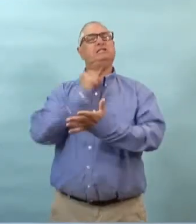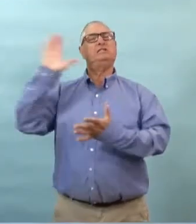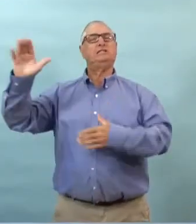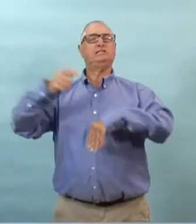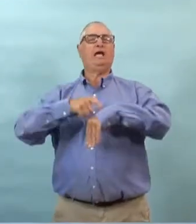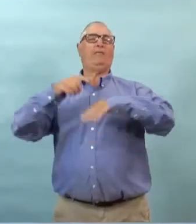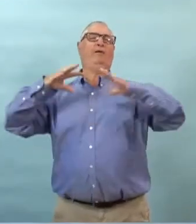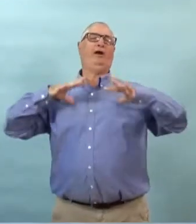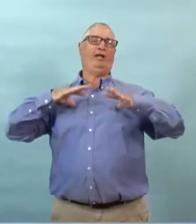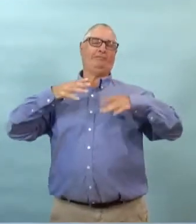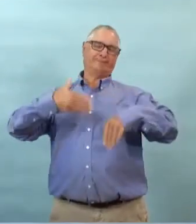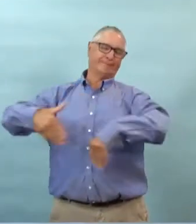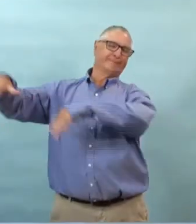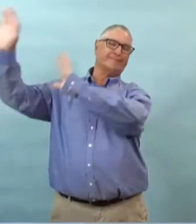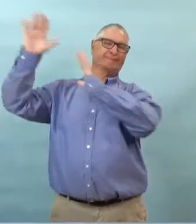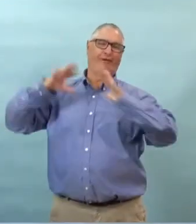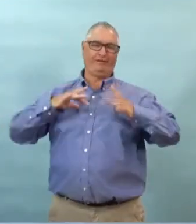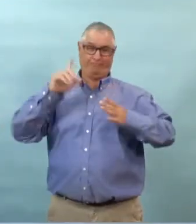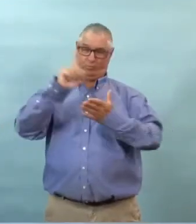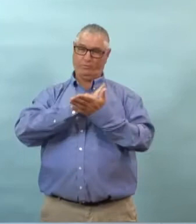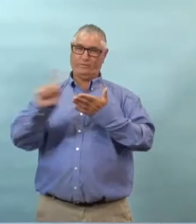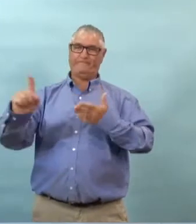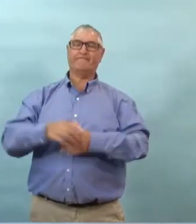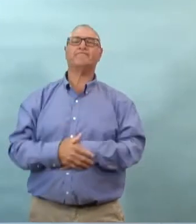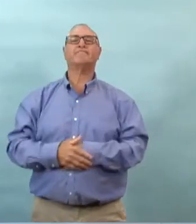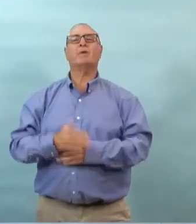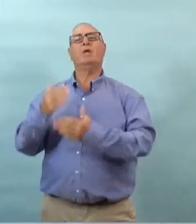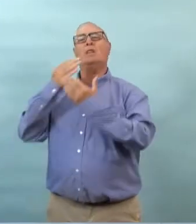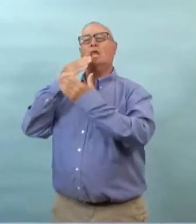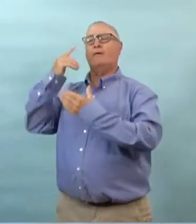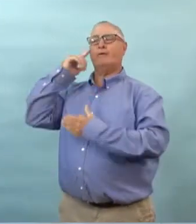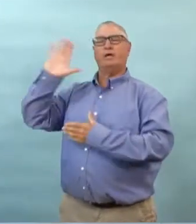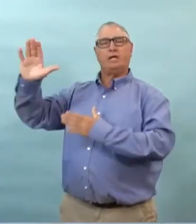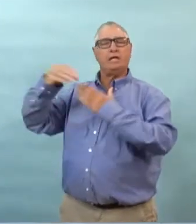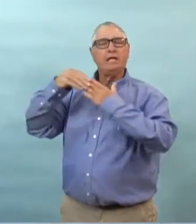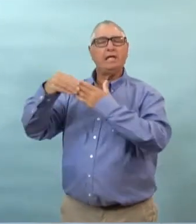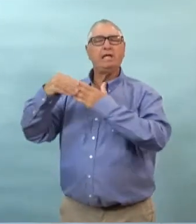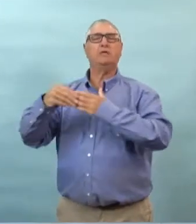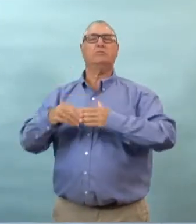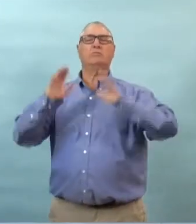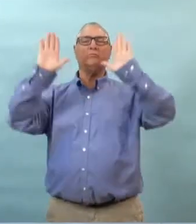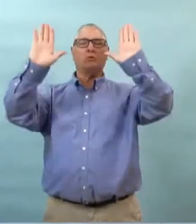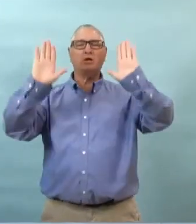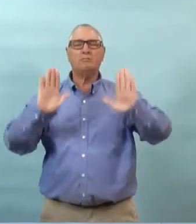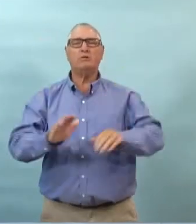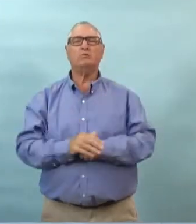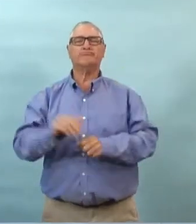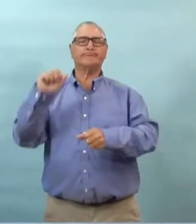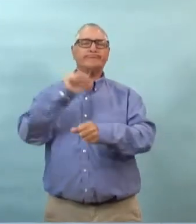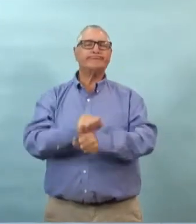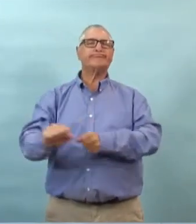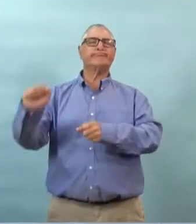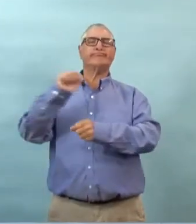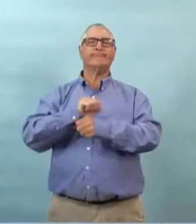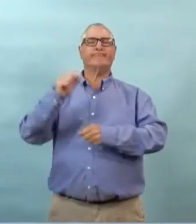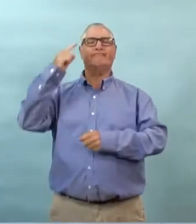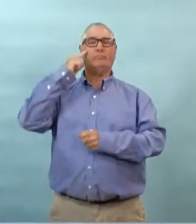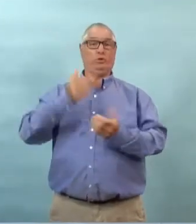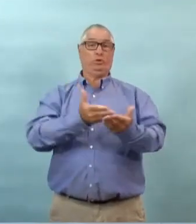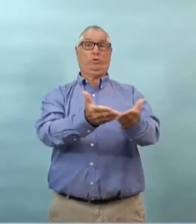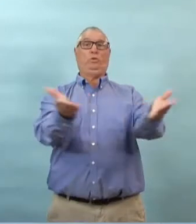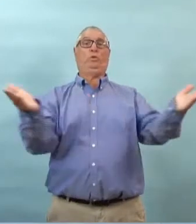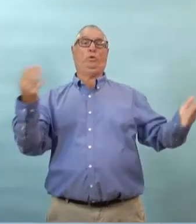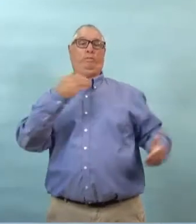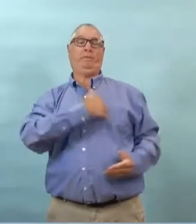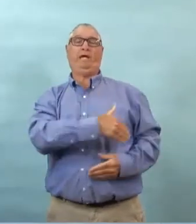bien mérité et nous le remercions ainsi que tous les dirigeants du système de santé